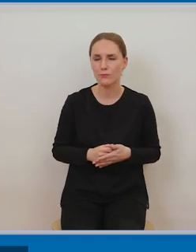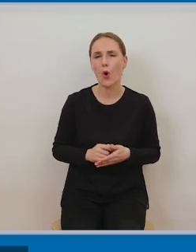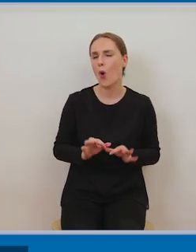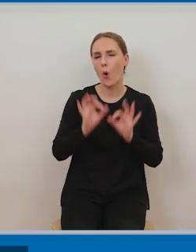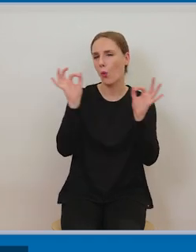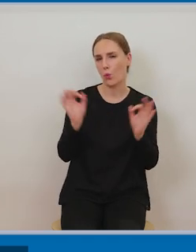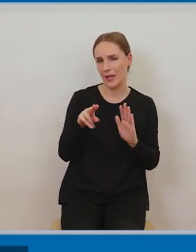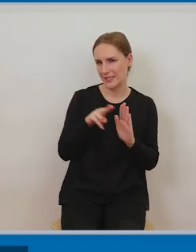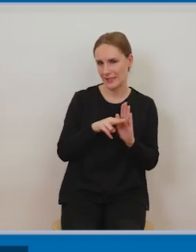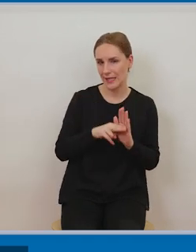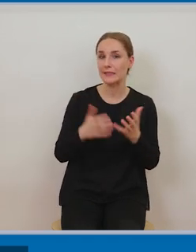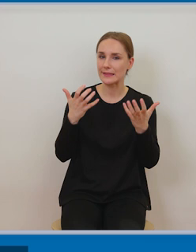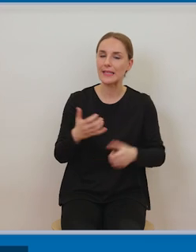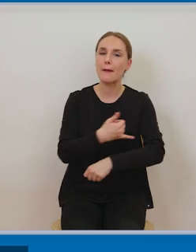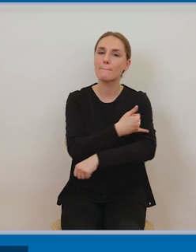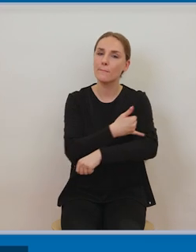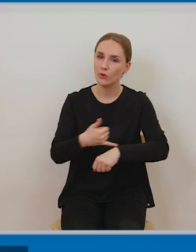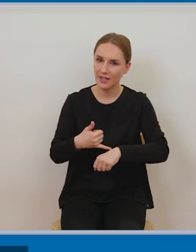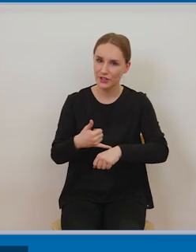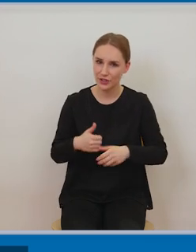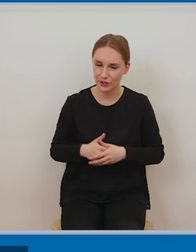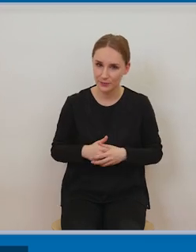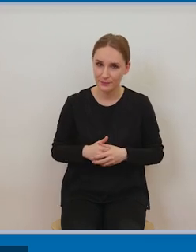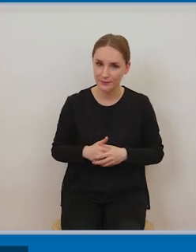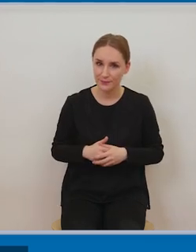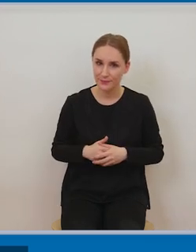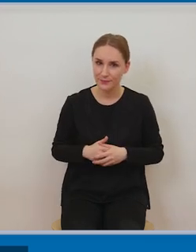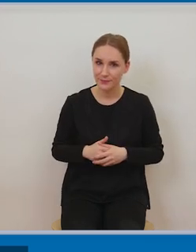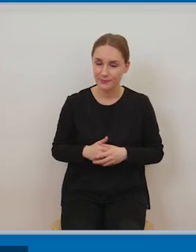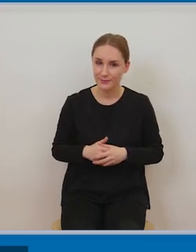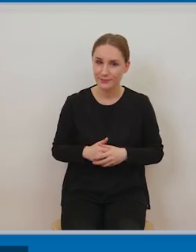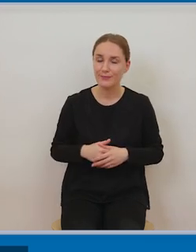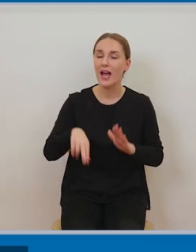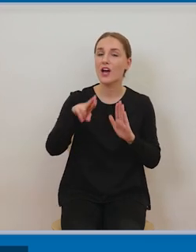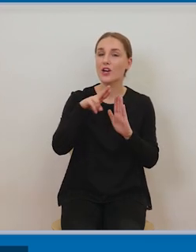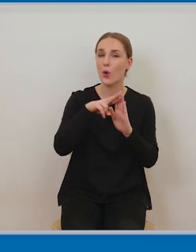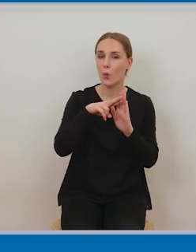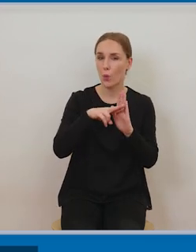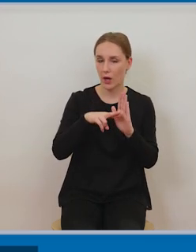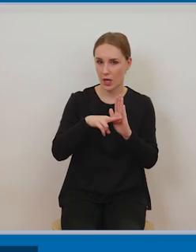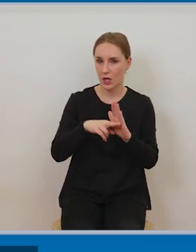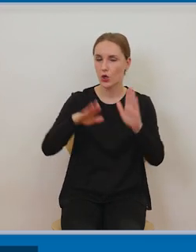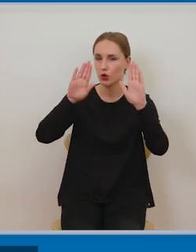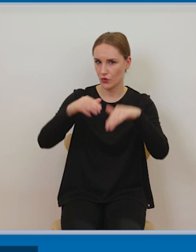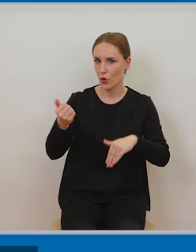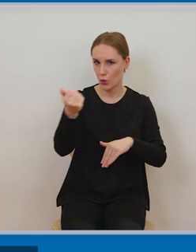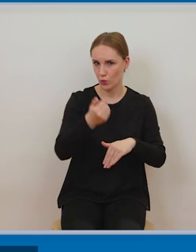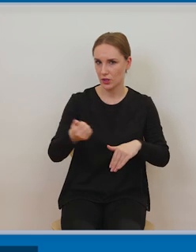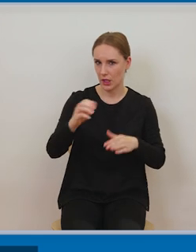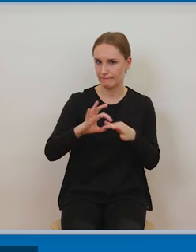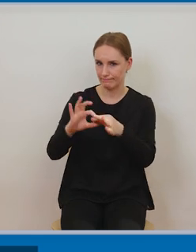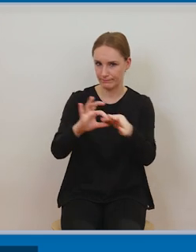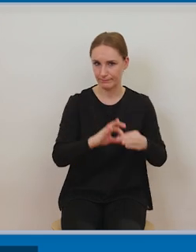te przepisy które omawiałyśmy jeśli mają być podstawą legalnego korzystania to korzystanie musi